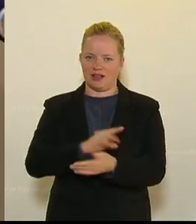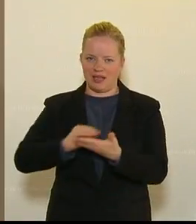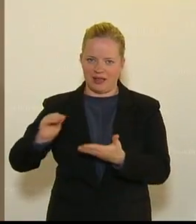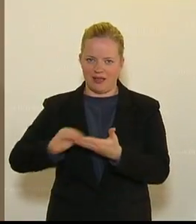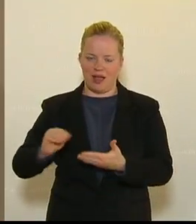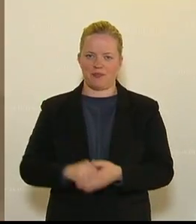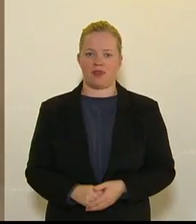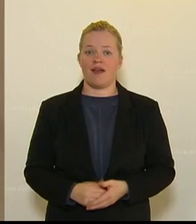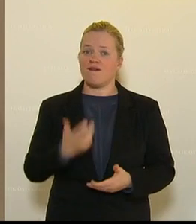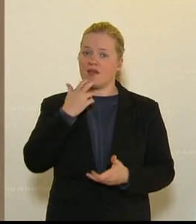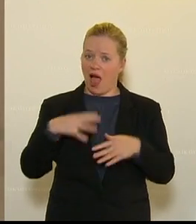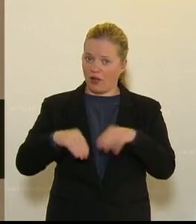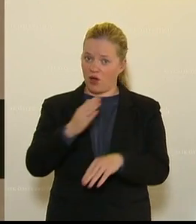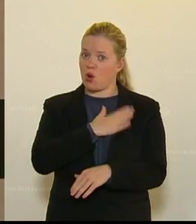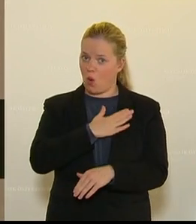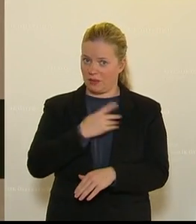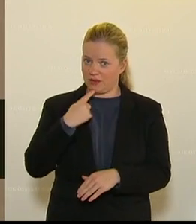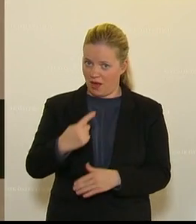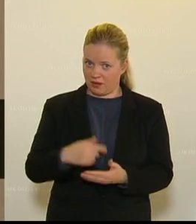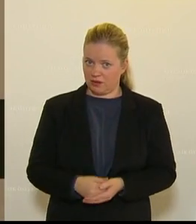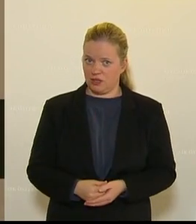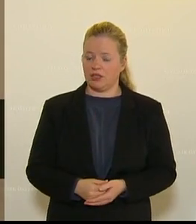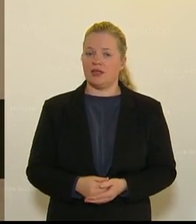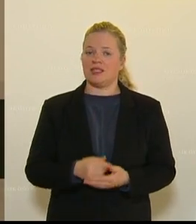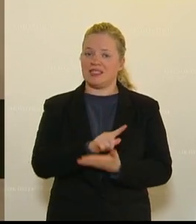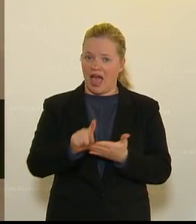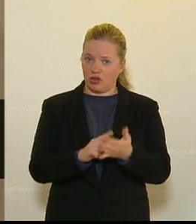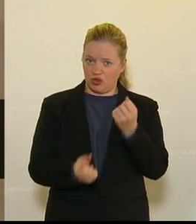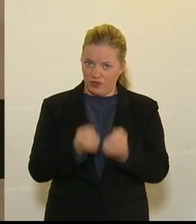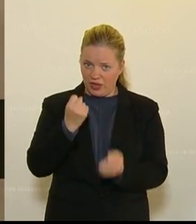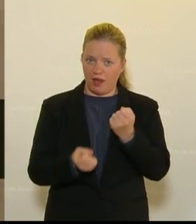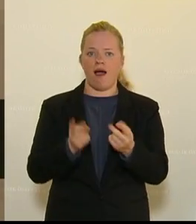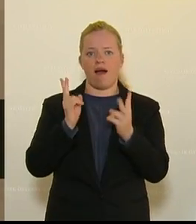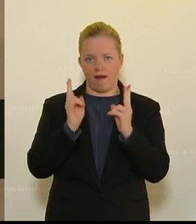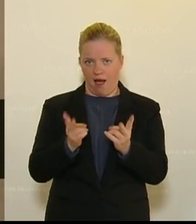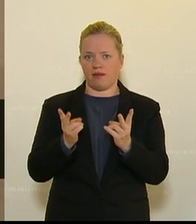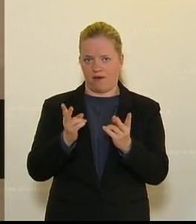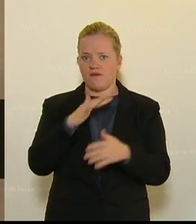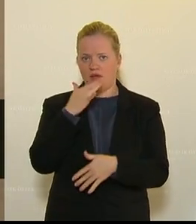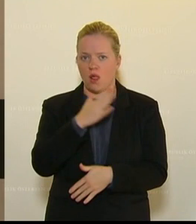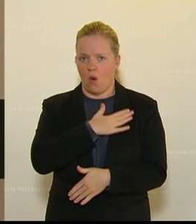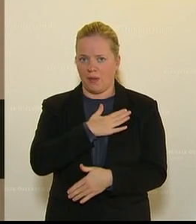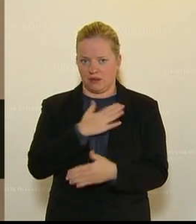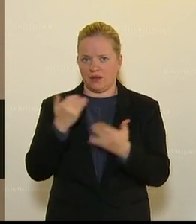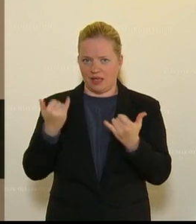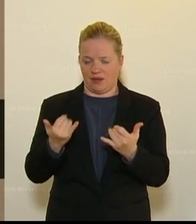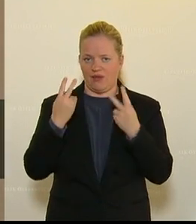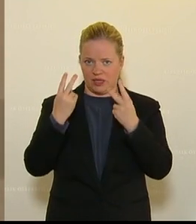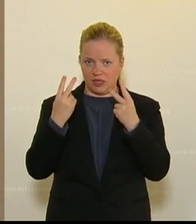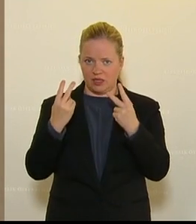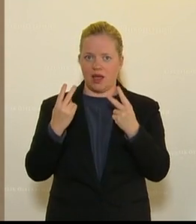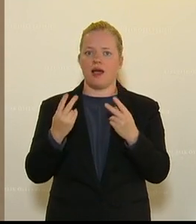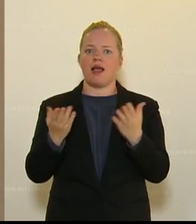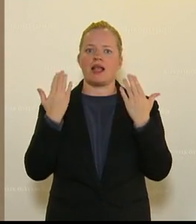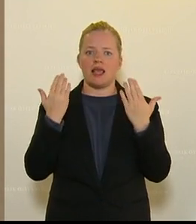ich möchte mit einem Lob beginnen. In schwierigen Zeiten wie diesen kann man nicht genug loben. Das Budget für Klimaforschung,